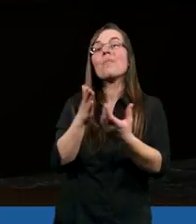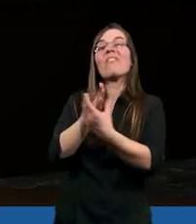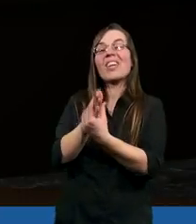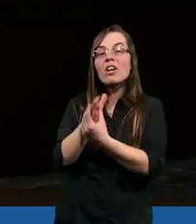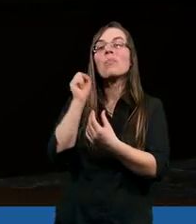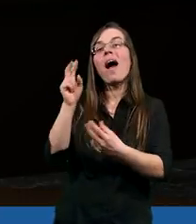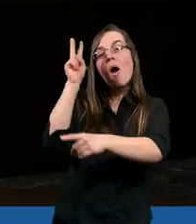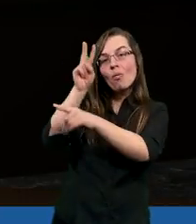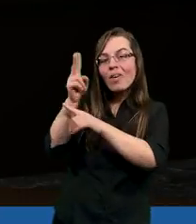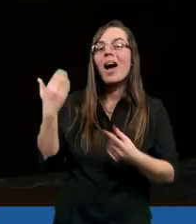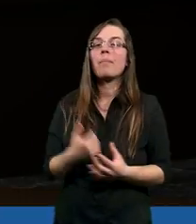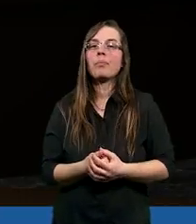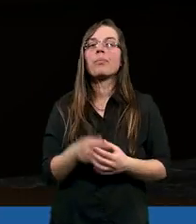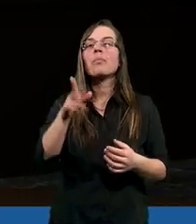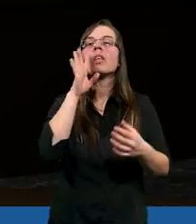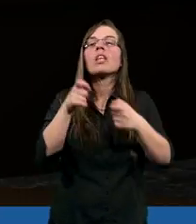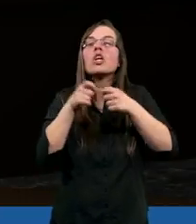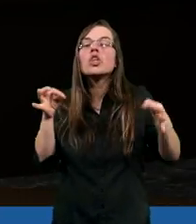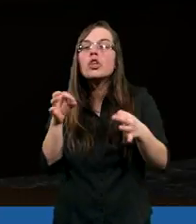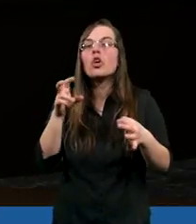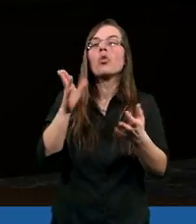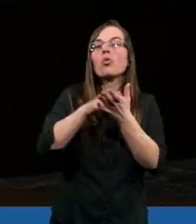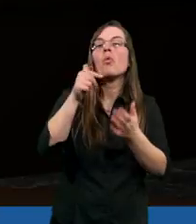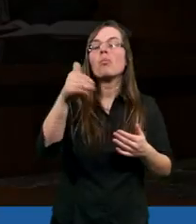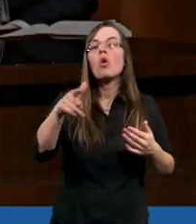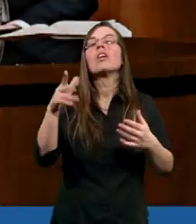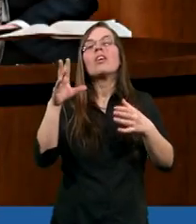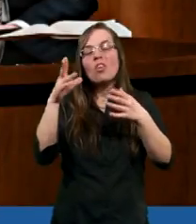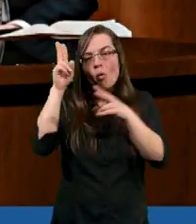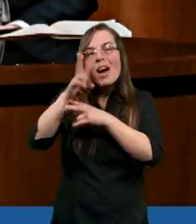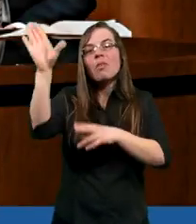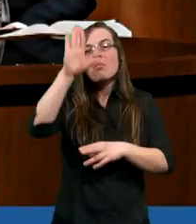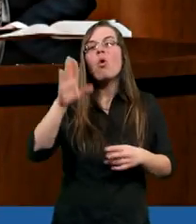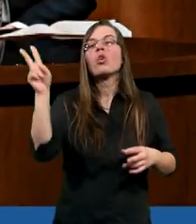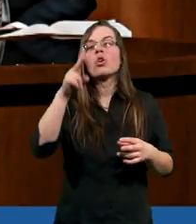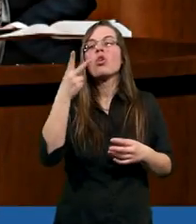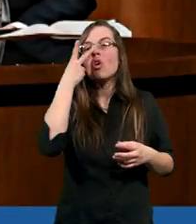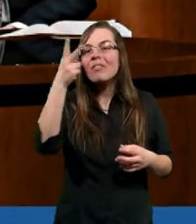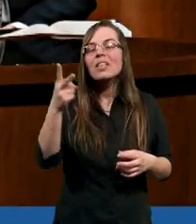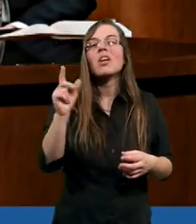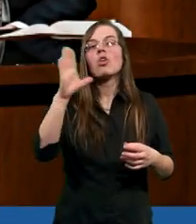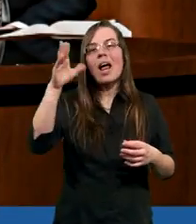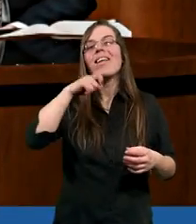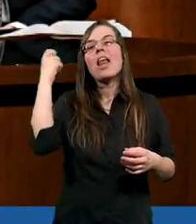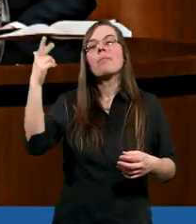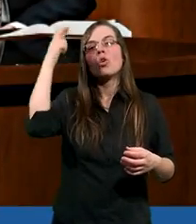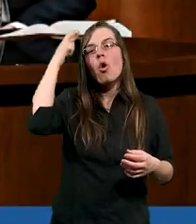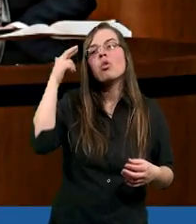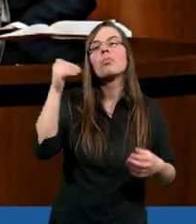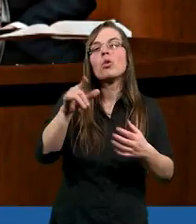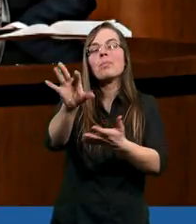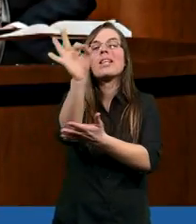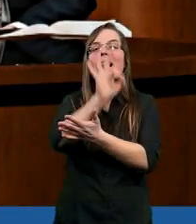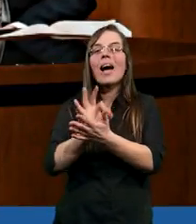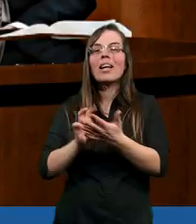tej modlitwy. Wydaje mi się, że to jest taka nicz, po której ta modlitwa gdzieś tam biegnie do Pana Boga. Ktoś powiedział, że to najlepiej rozumiemy, co możemy